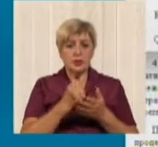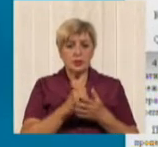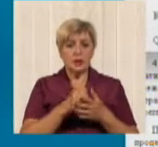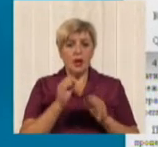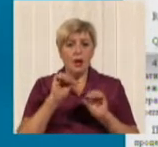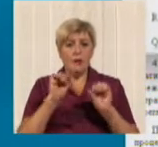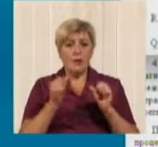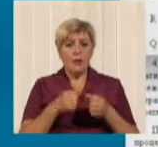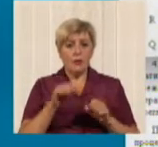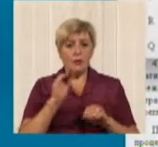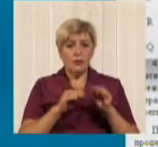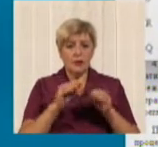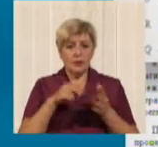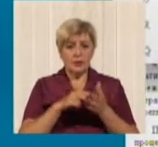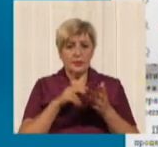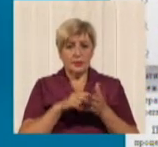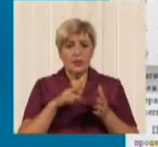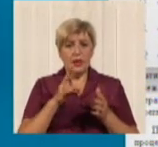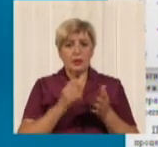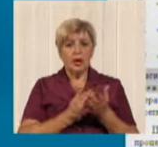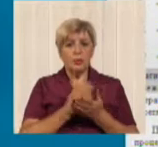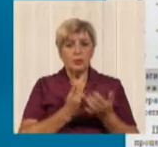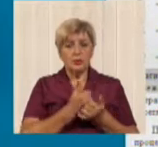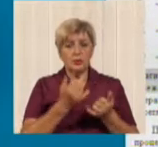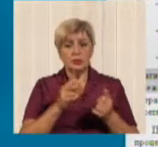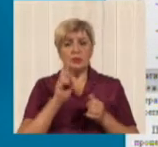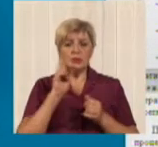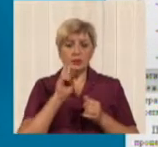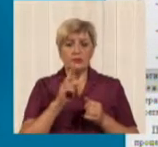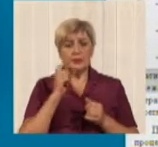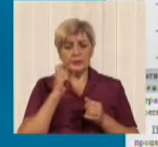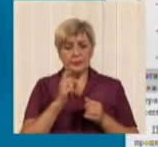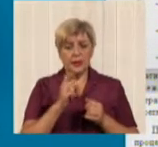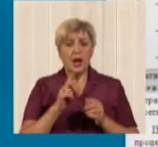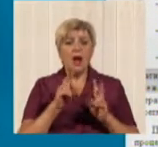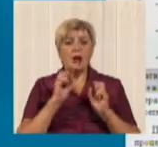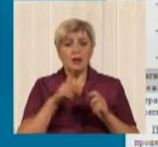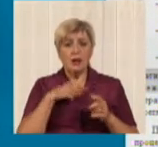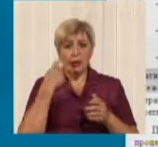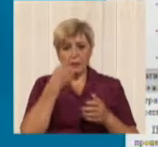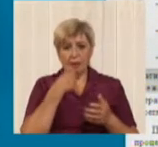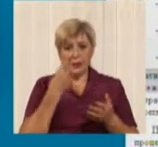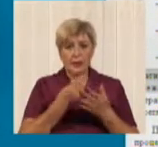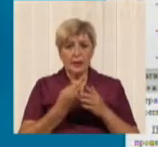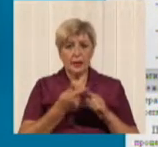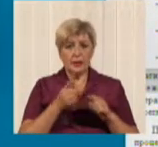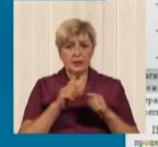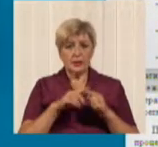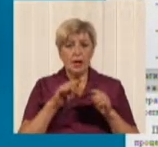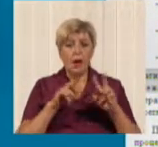тарифів на послуги міського електричного транспорту, трамвай та тролейбус. І от, власне, як виглядає ця формула, і,